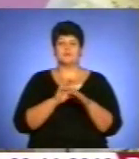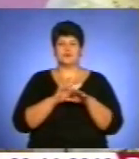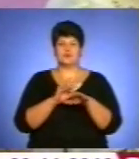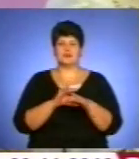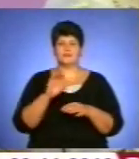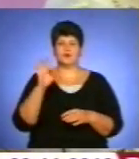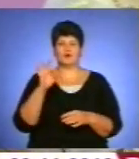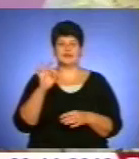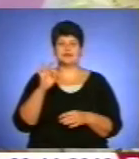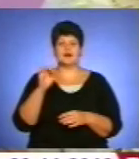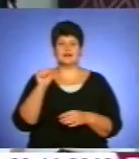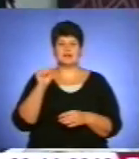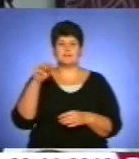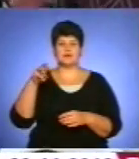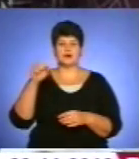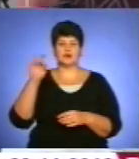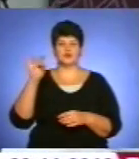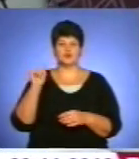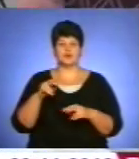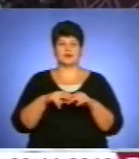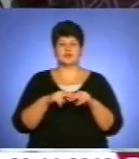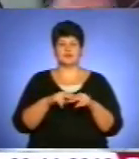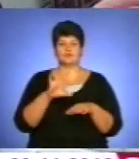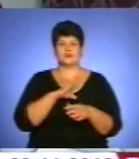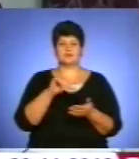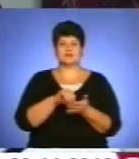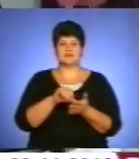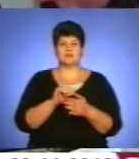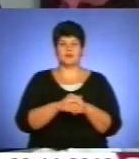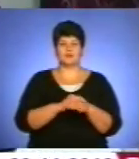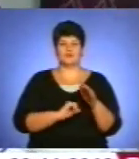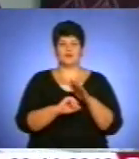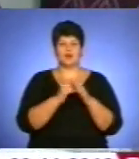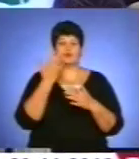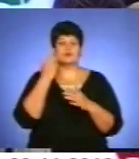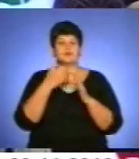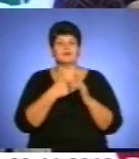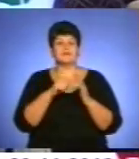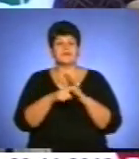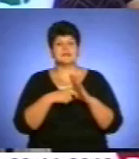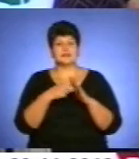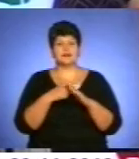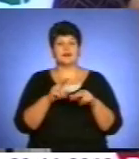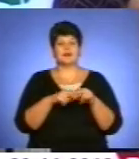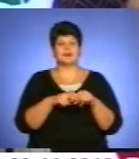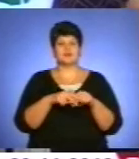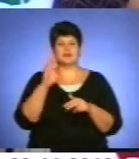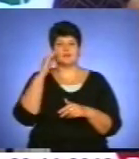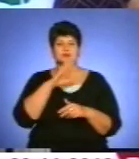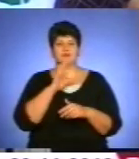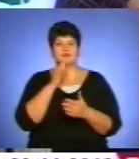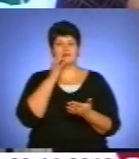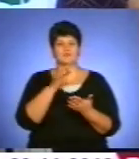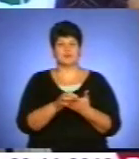Марчук. Хрещеними батьками були працівники благодійного фонду. Коли я захотіла дізнатися прізвища хрещених батьків, вони